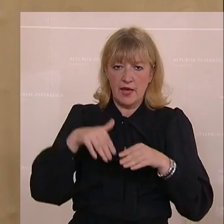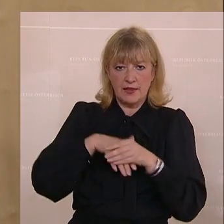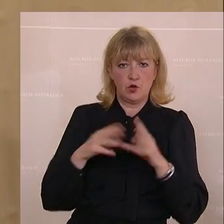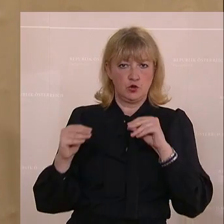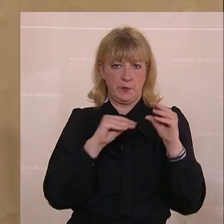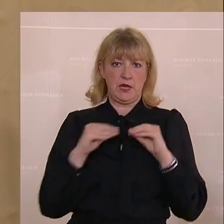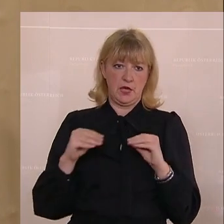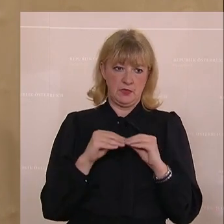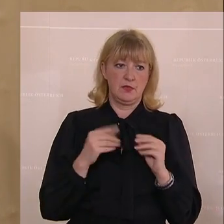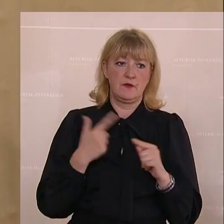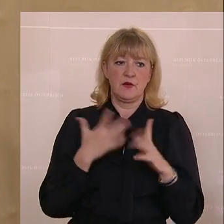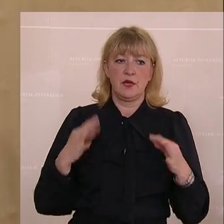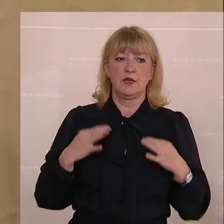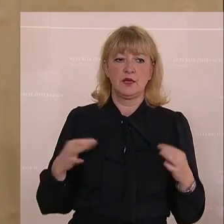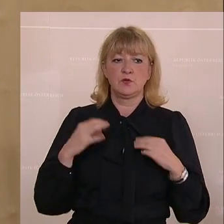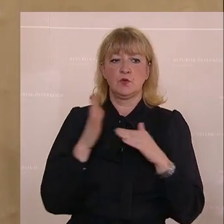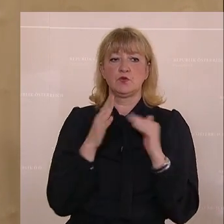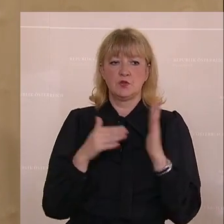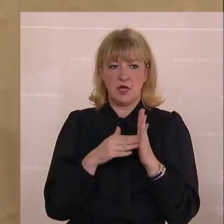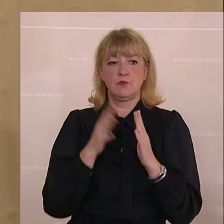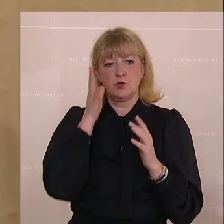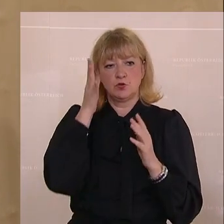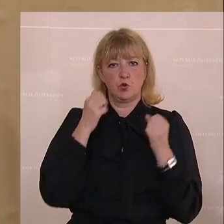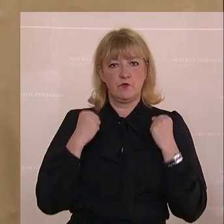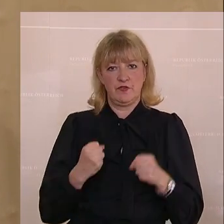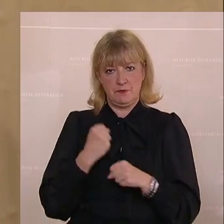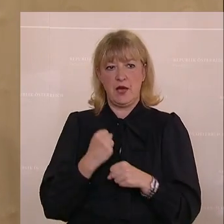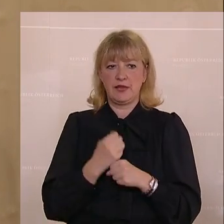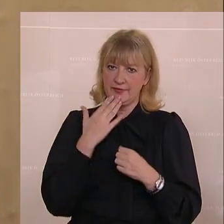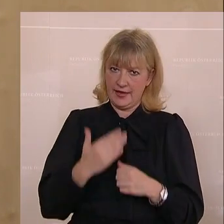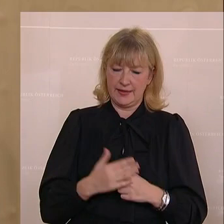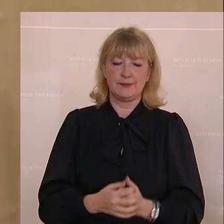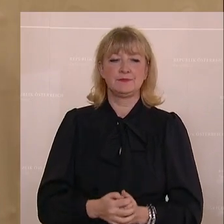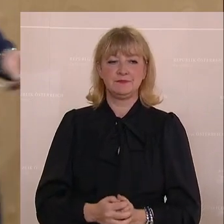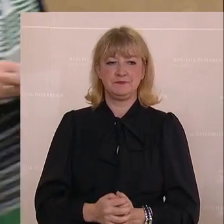zu sprechen und unser Gesundheitssystem zukunftsfit zu machen. Danke.